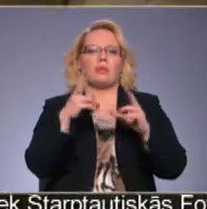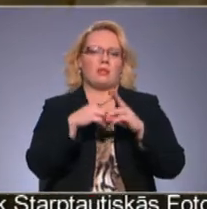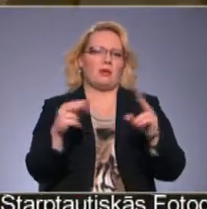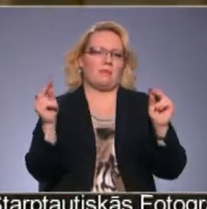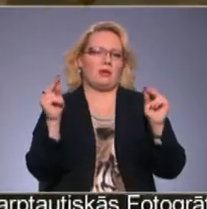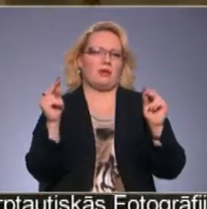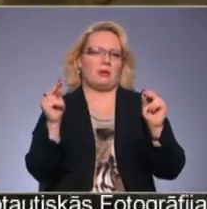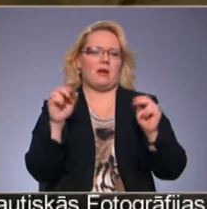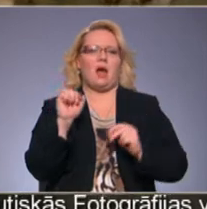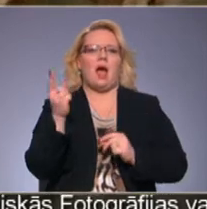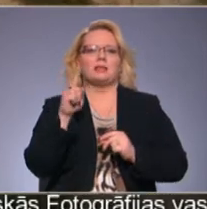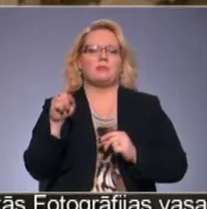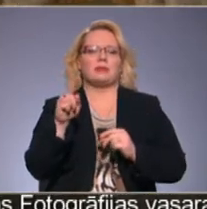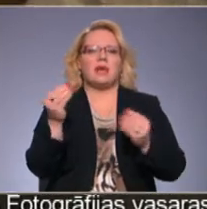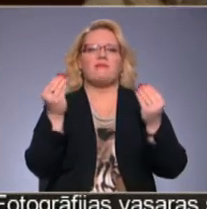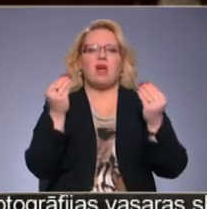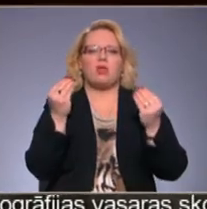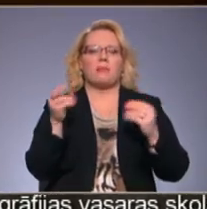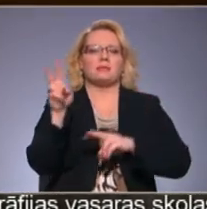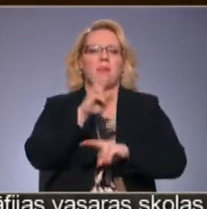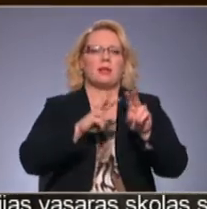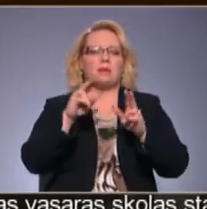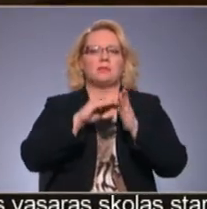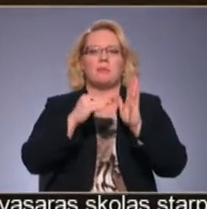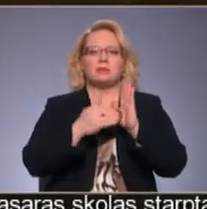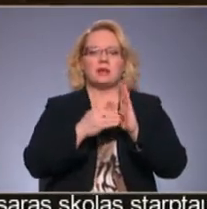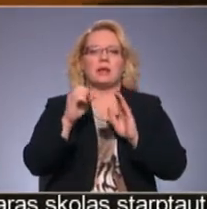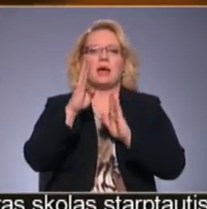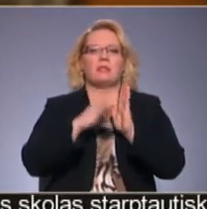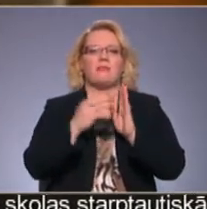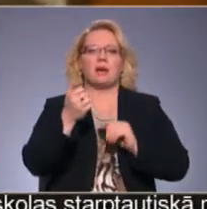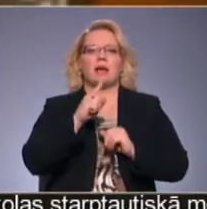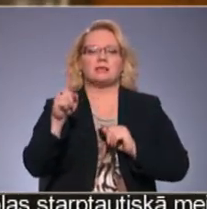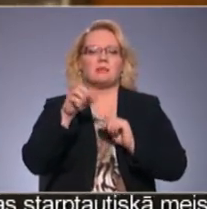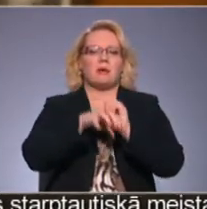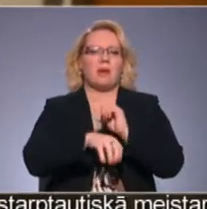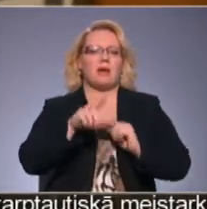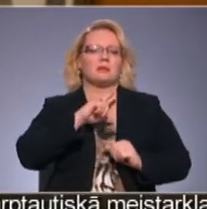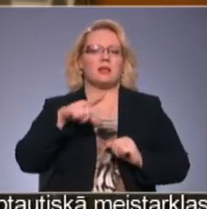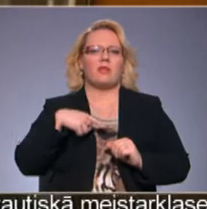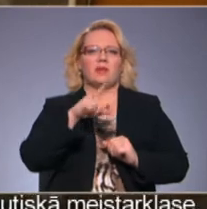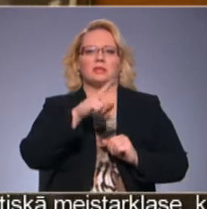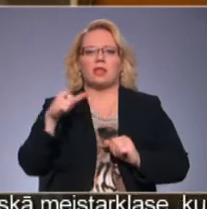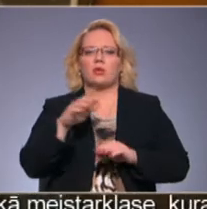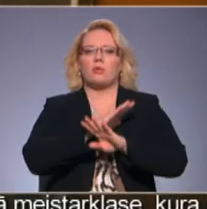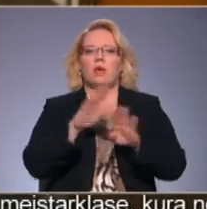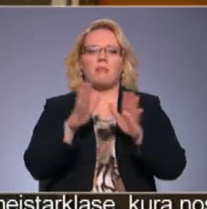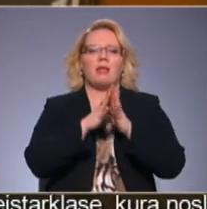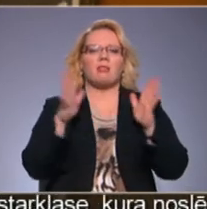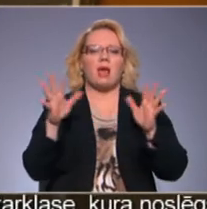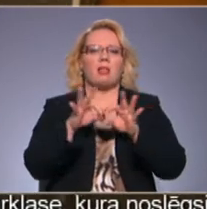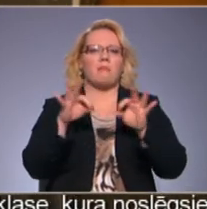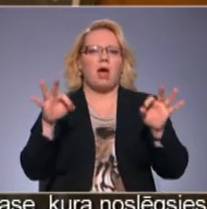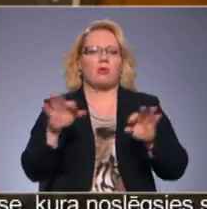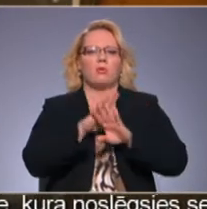Aspāzijas fenomens iespējams meklējums apstāklī Ka 19. gadsimtu beigās, kad latviešu literatūrai nebija liela mēroga Un